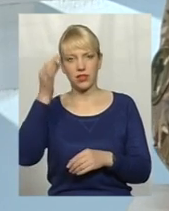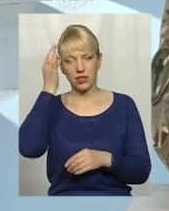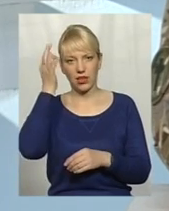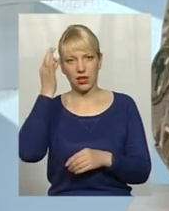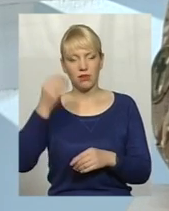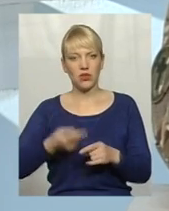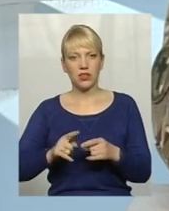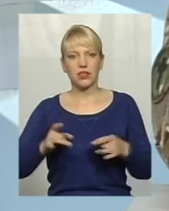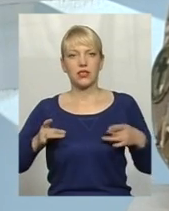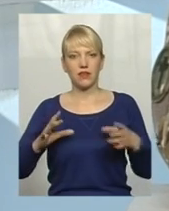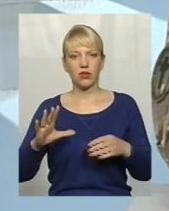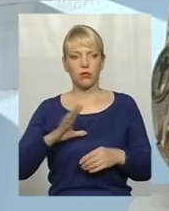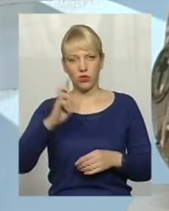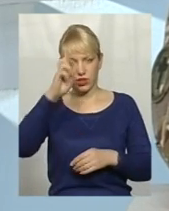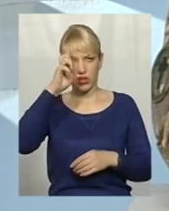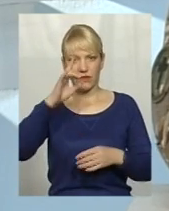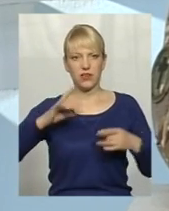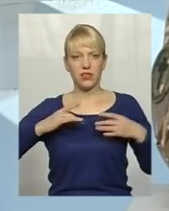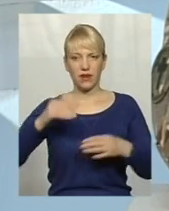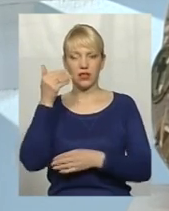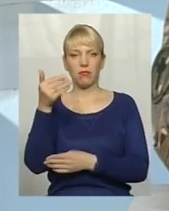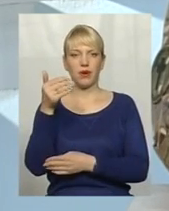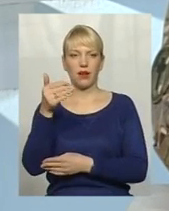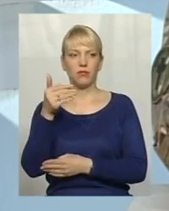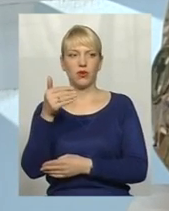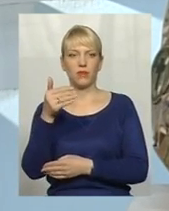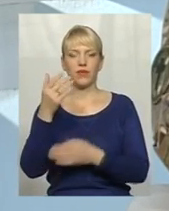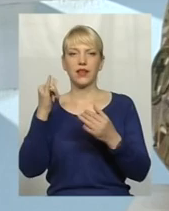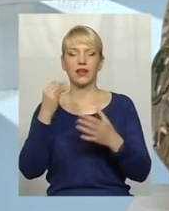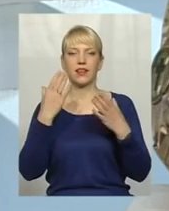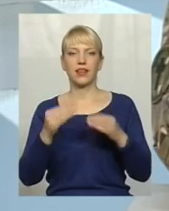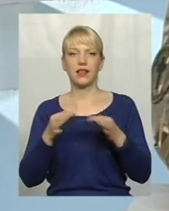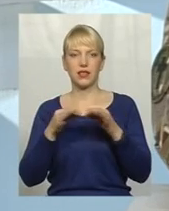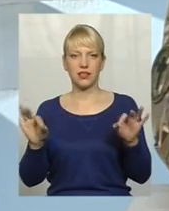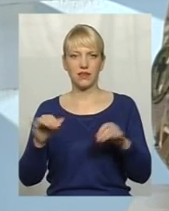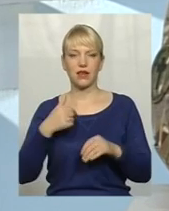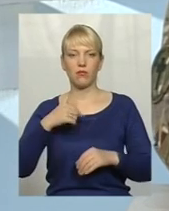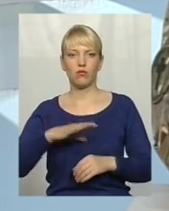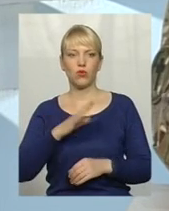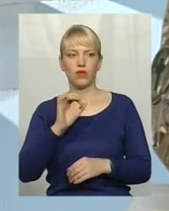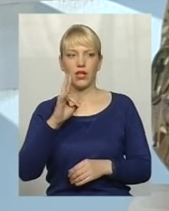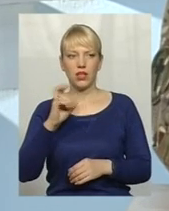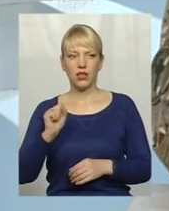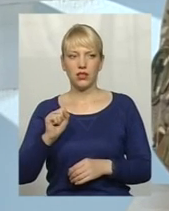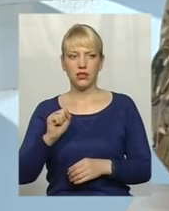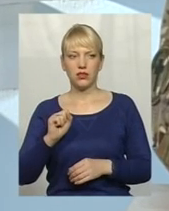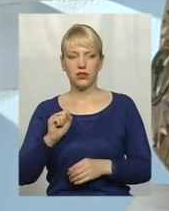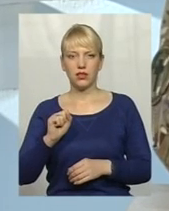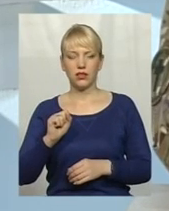згадаємо, оце свято було, державне свято прапора, і День Незалежності. Я був на ході нескорений